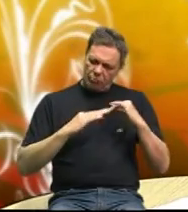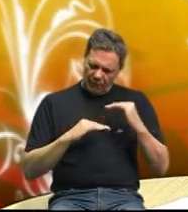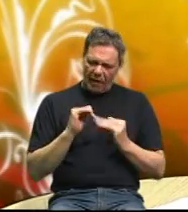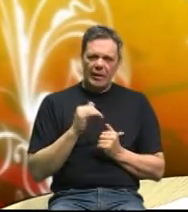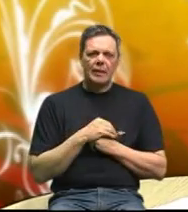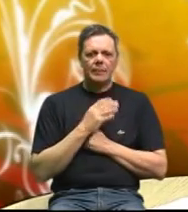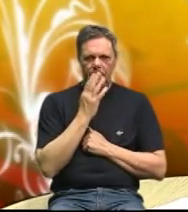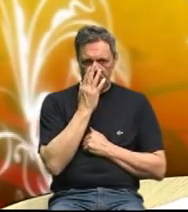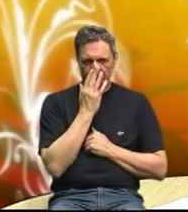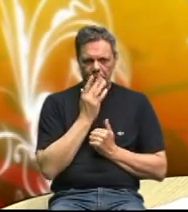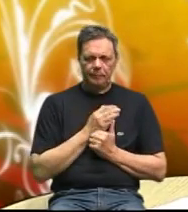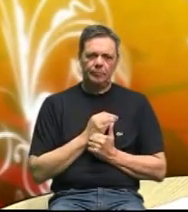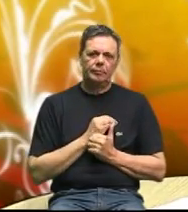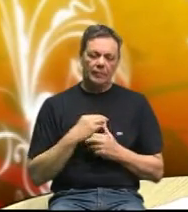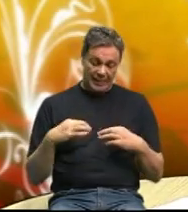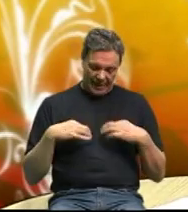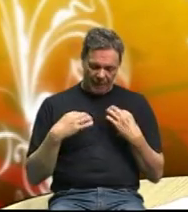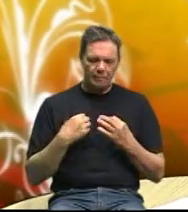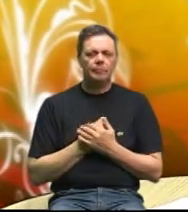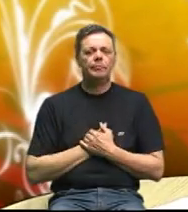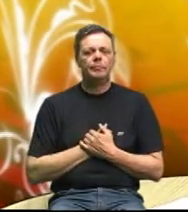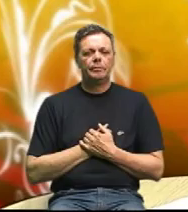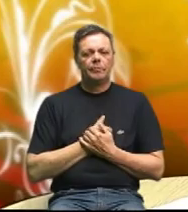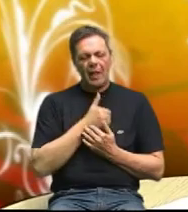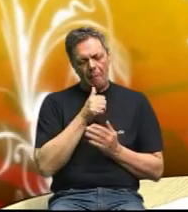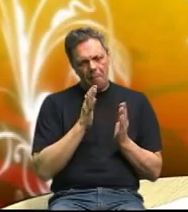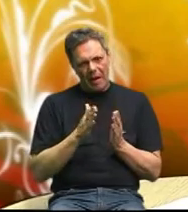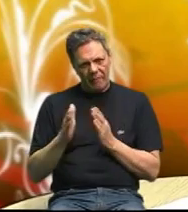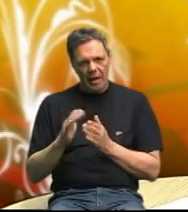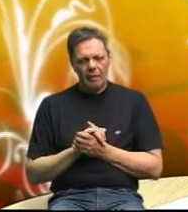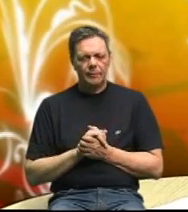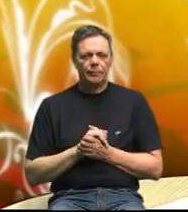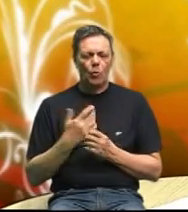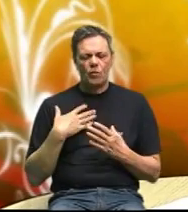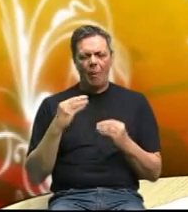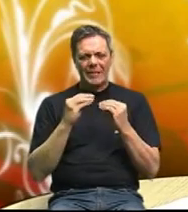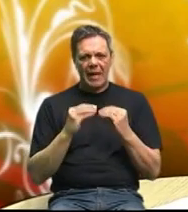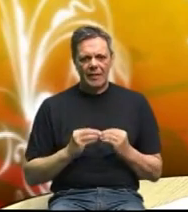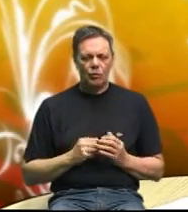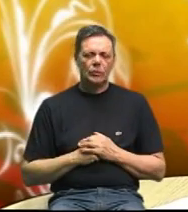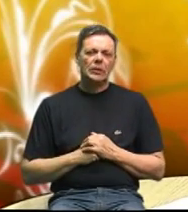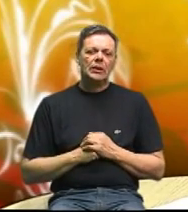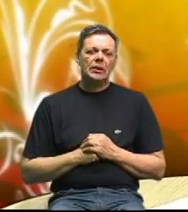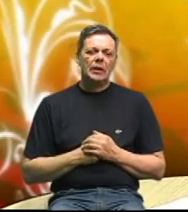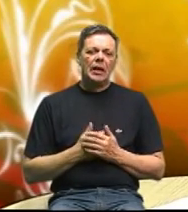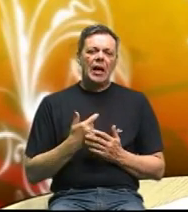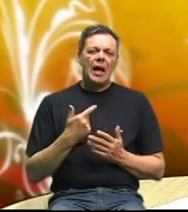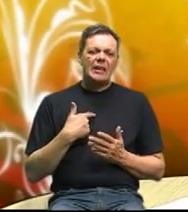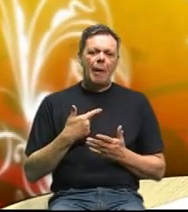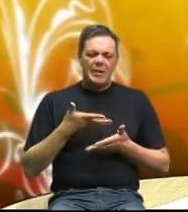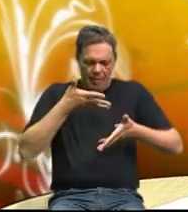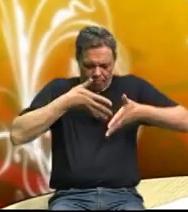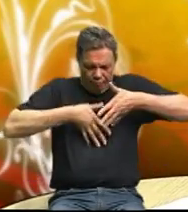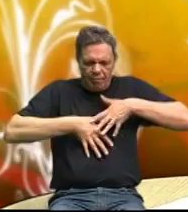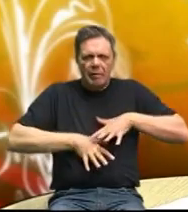kvalitetna zdrava zdrava i pravilna u sastavu svome ona da bi se provarila